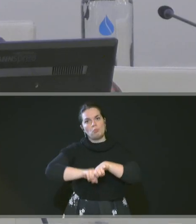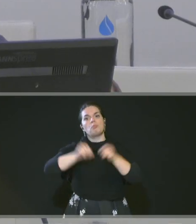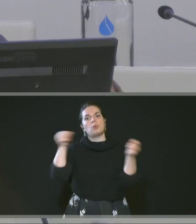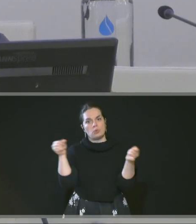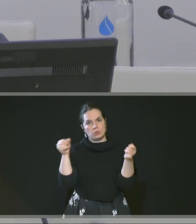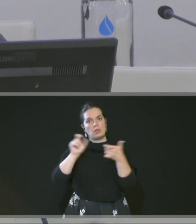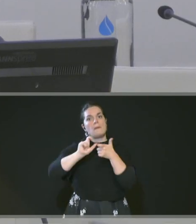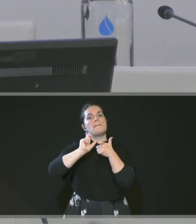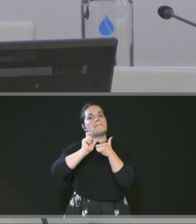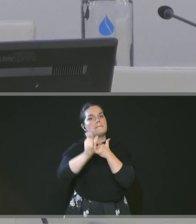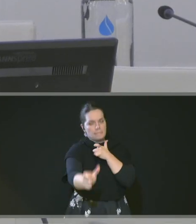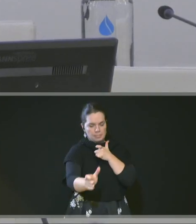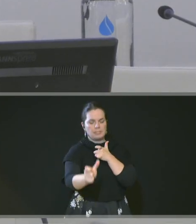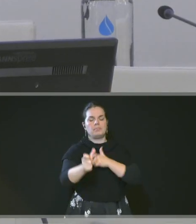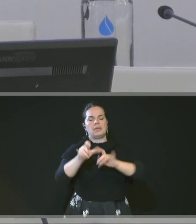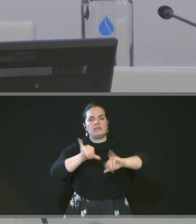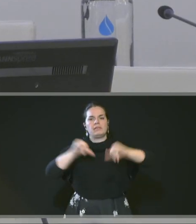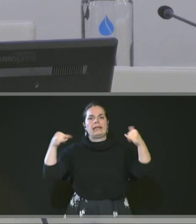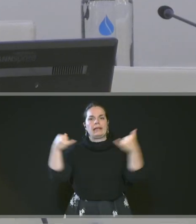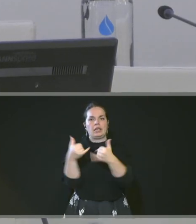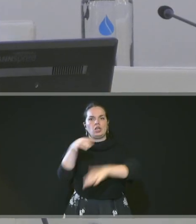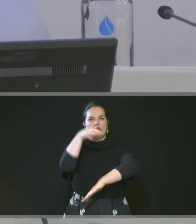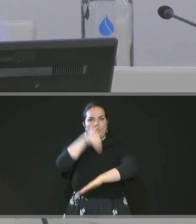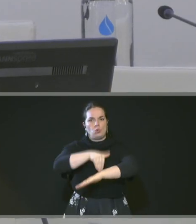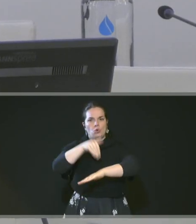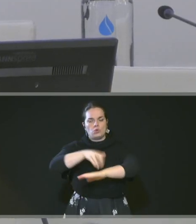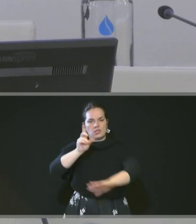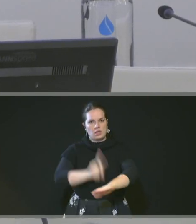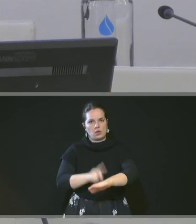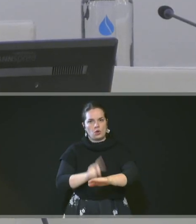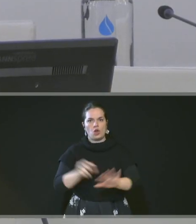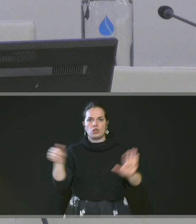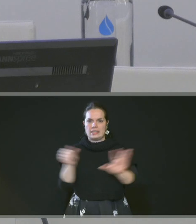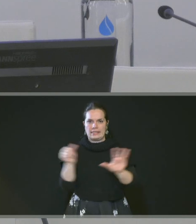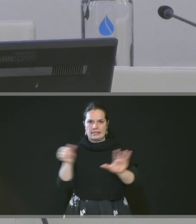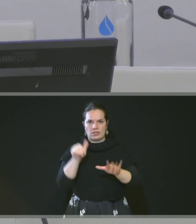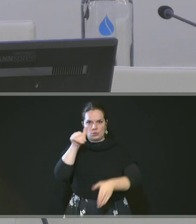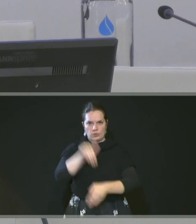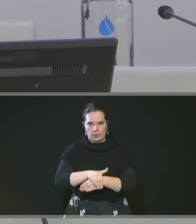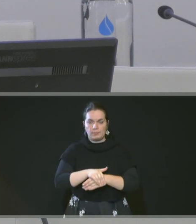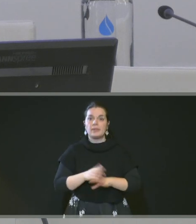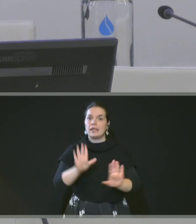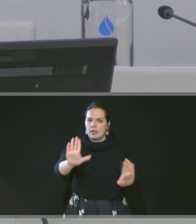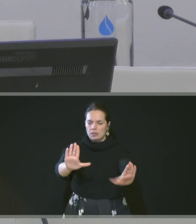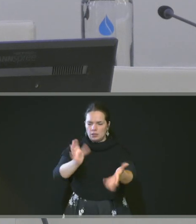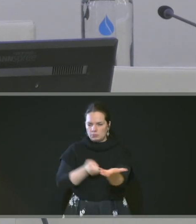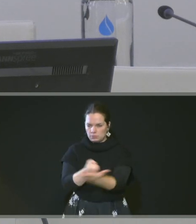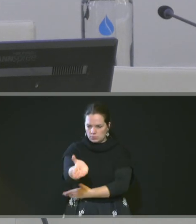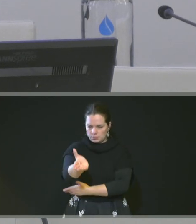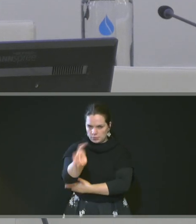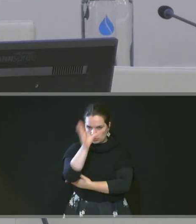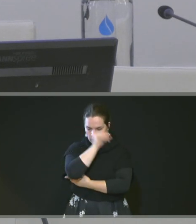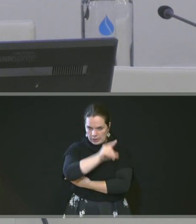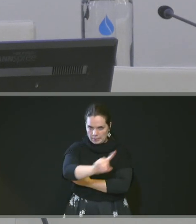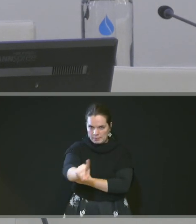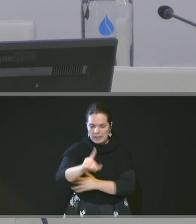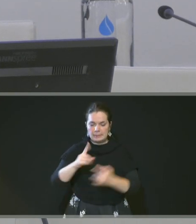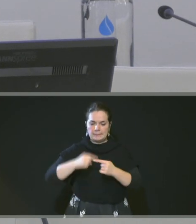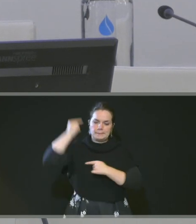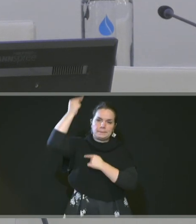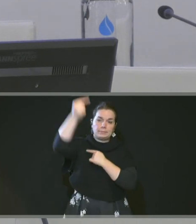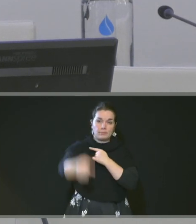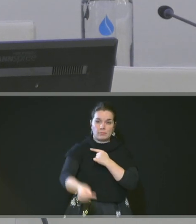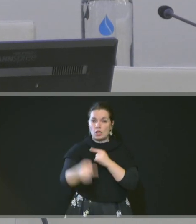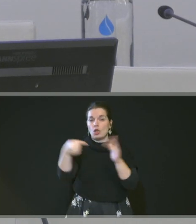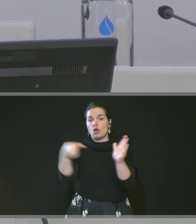'enchaîner avec la réunion du conseil à 18h juste vous rappelez que la prochaine séance de notre bureau aura lieu le